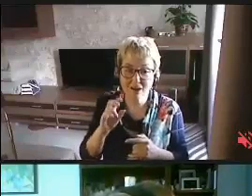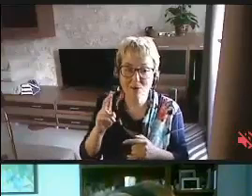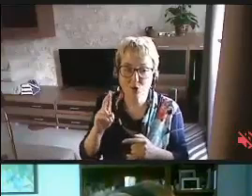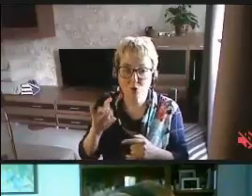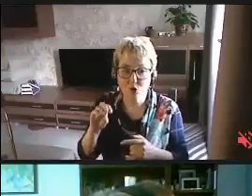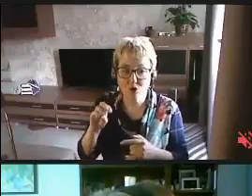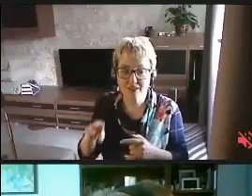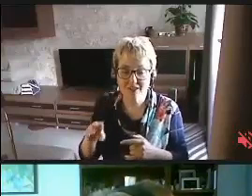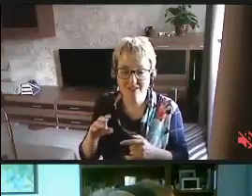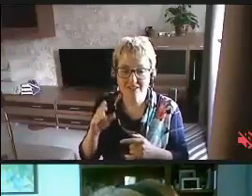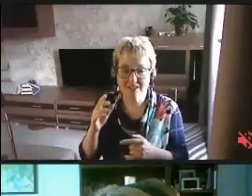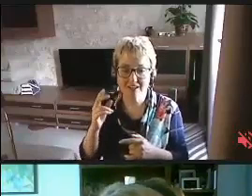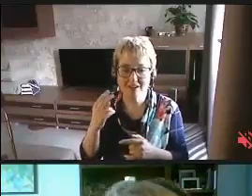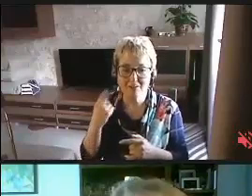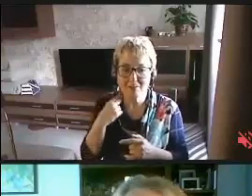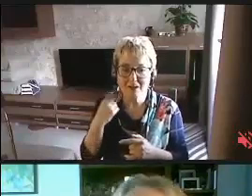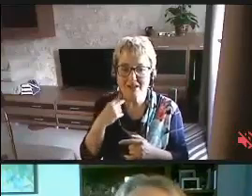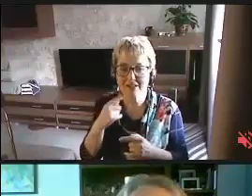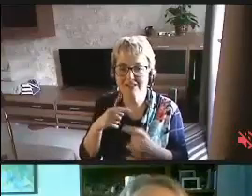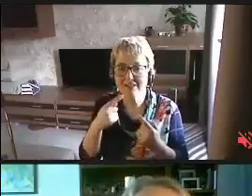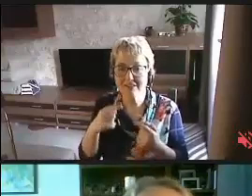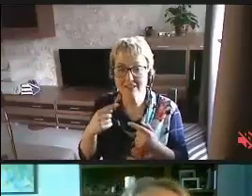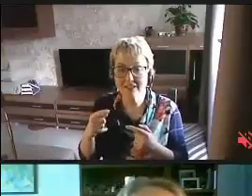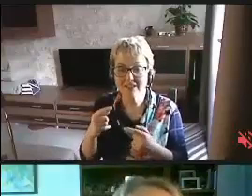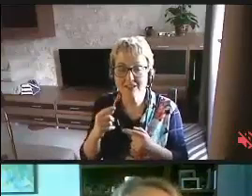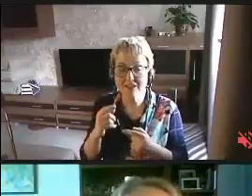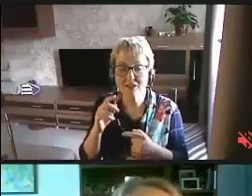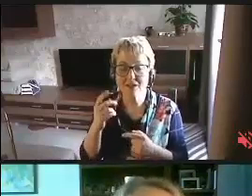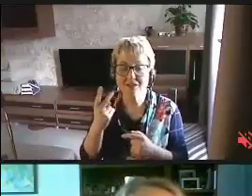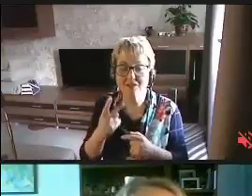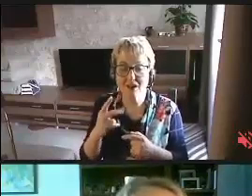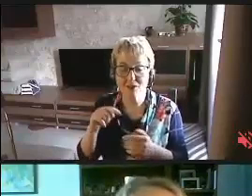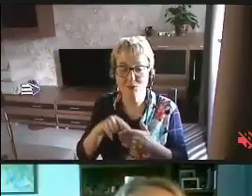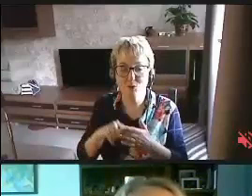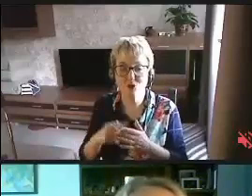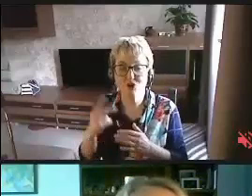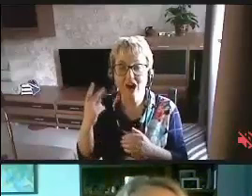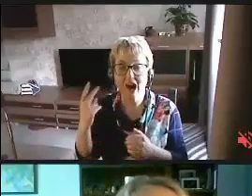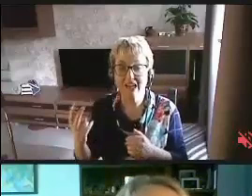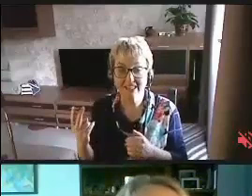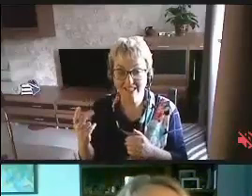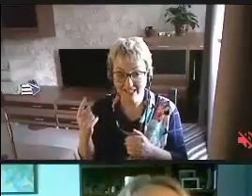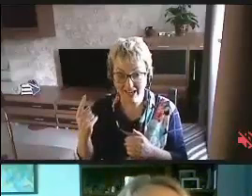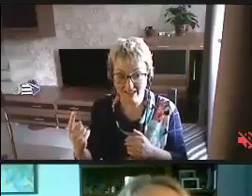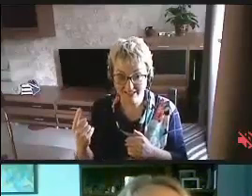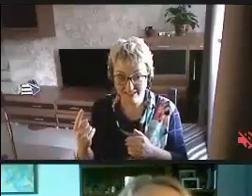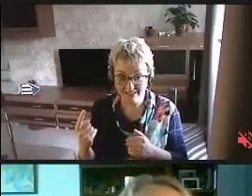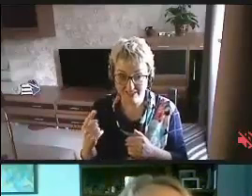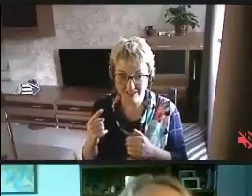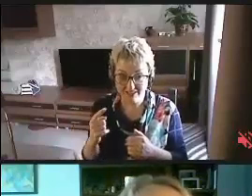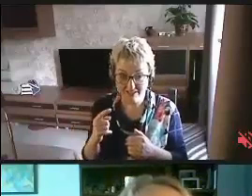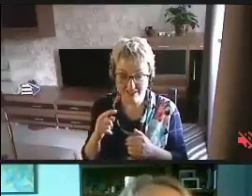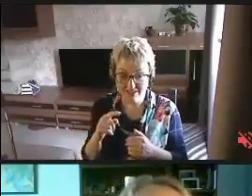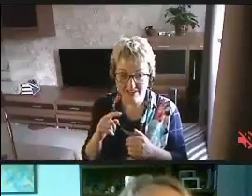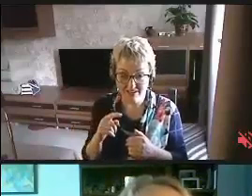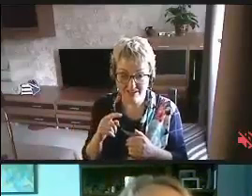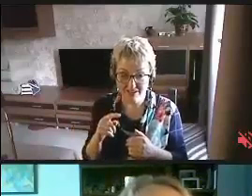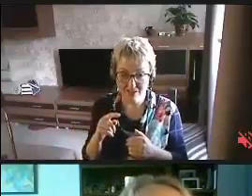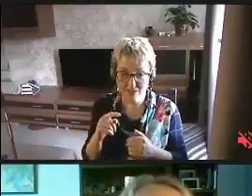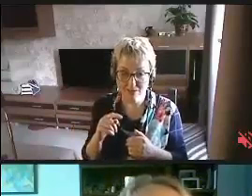Accessibility Guidelines 2.1. То есть